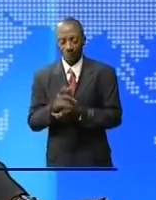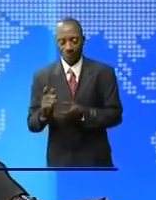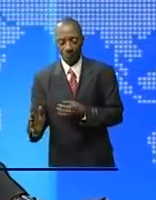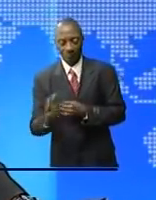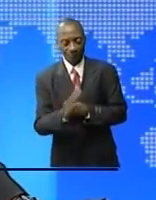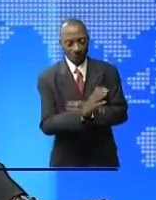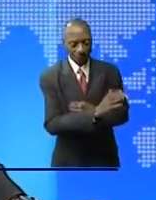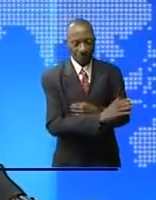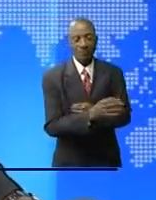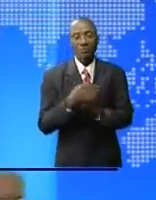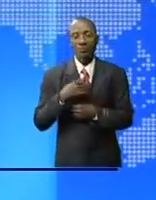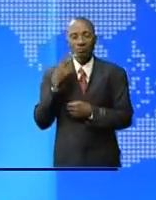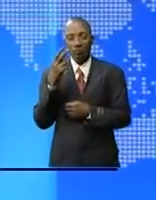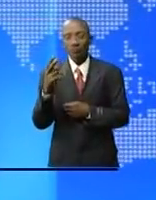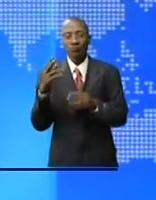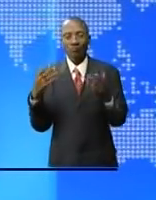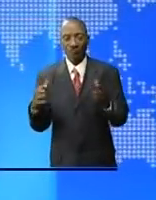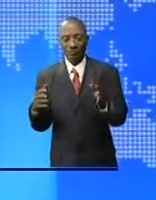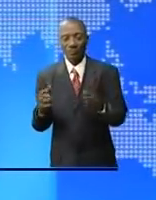du gouvernement de la Réunion de Troïka.